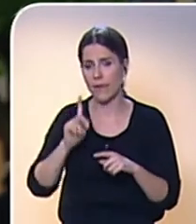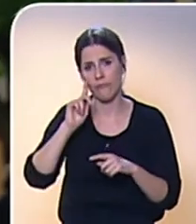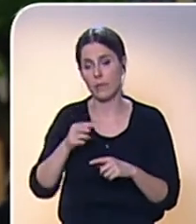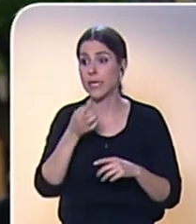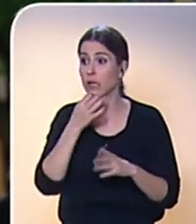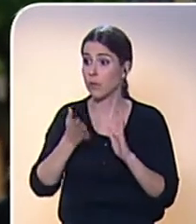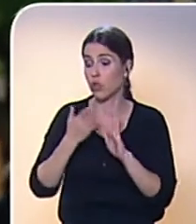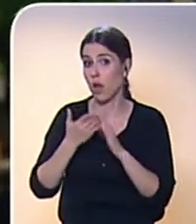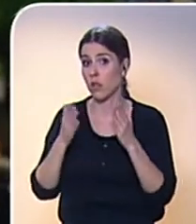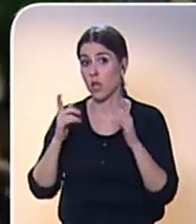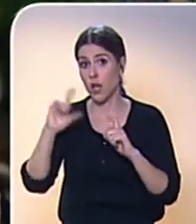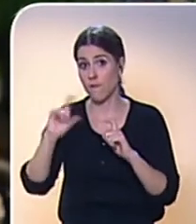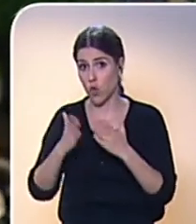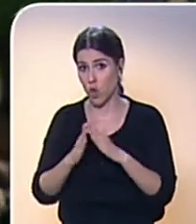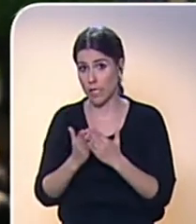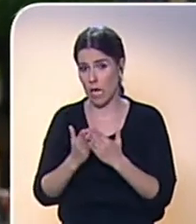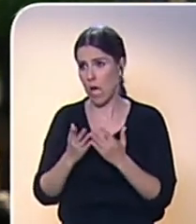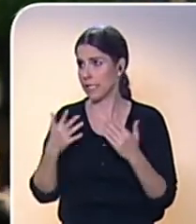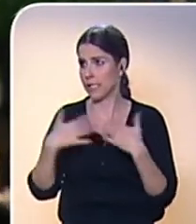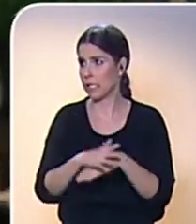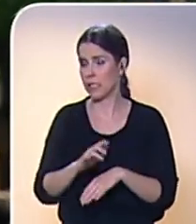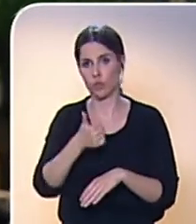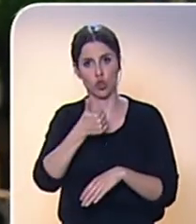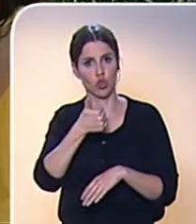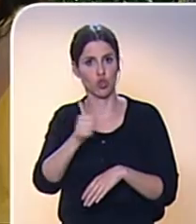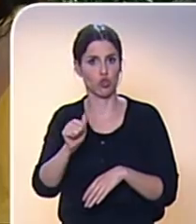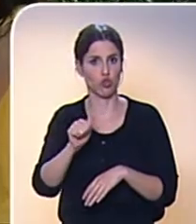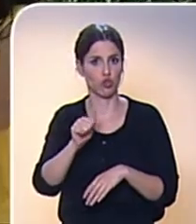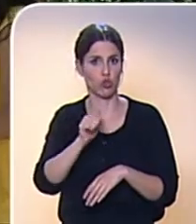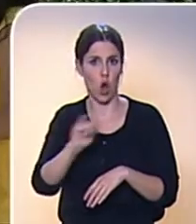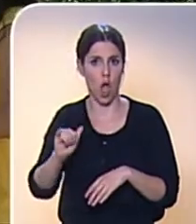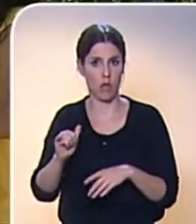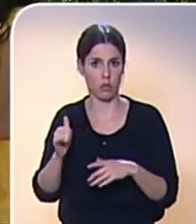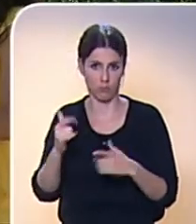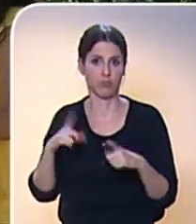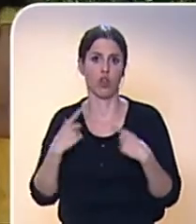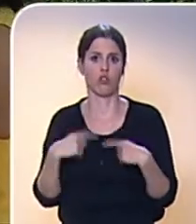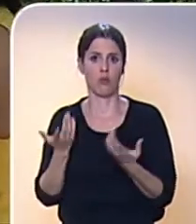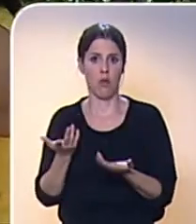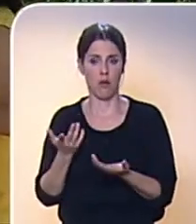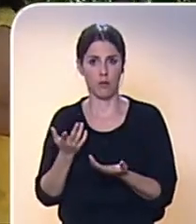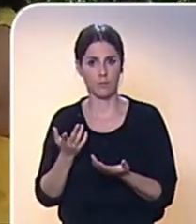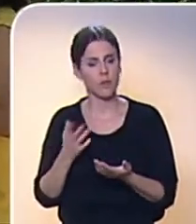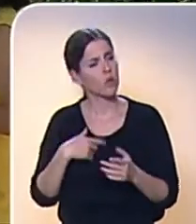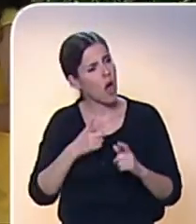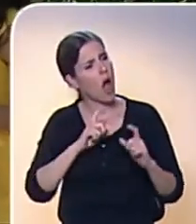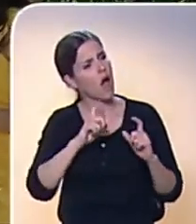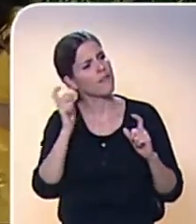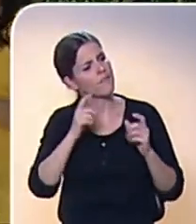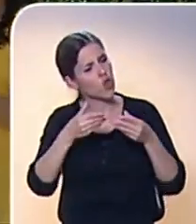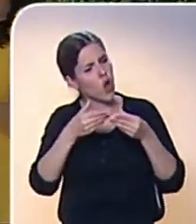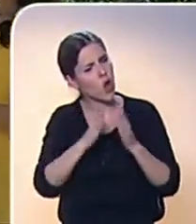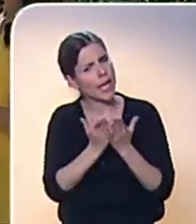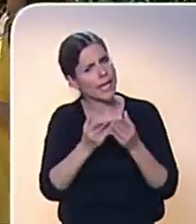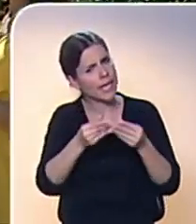je životnost určitě sto let, nebo do té doby, než vám schoří. Tak fotokniha může mít různé rozměry a různé velikosti. Já si